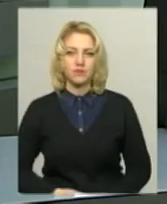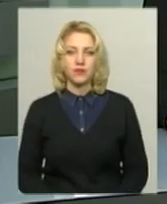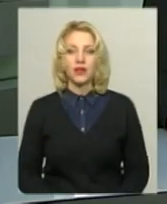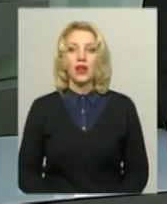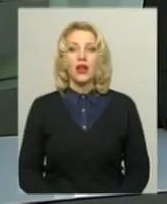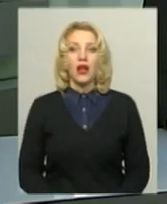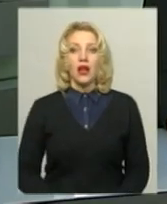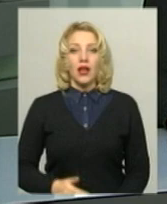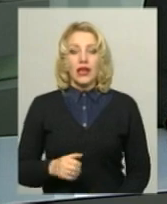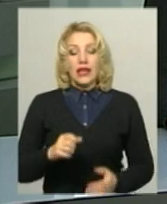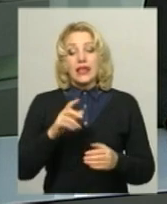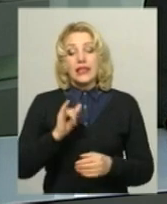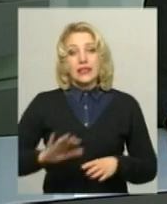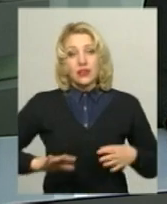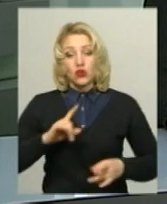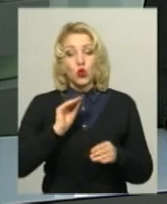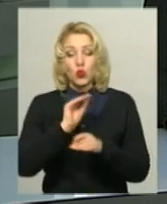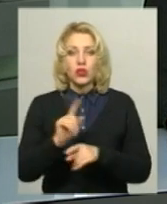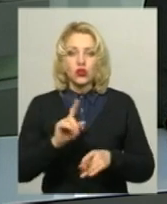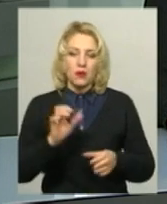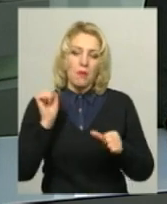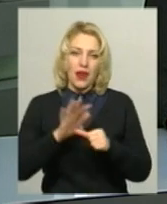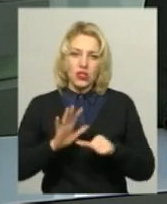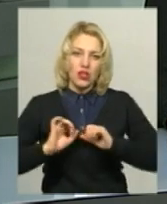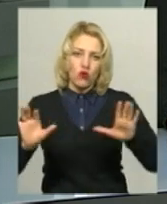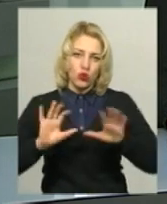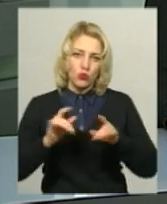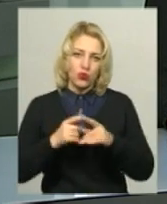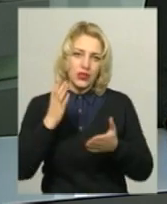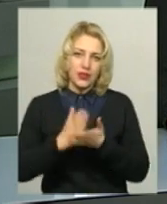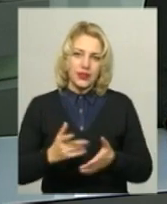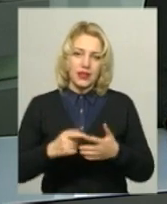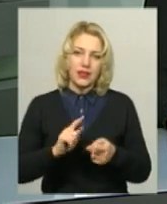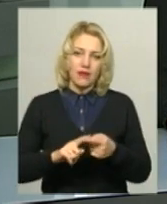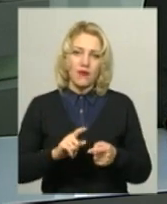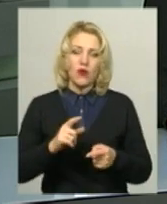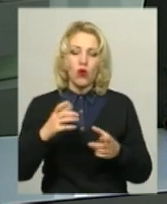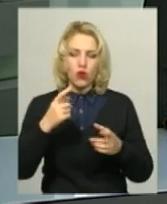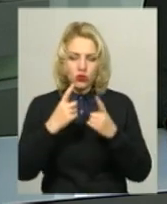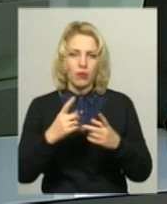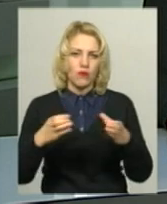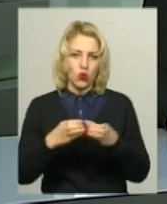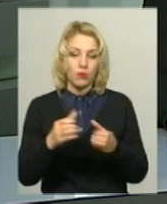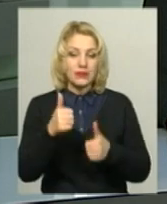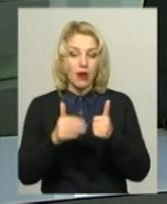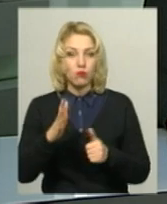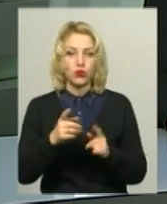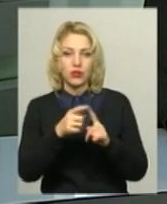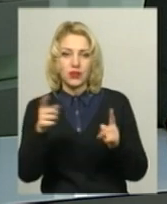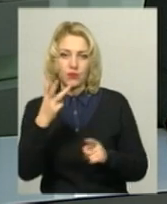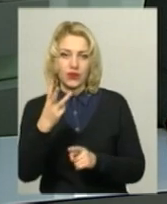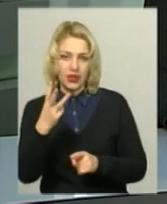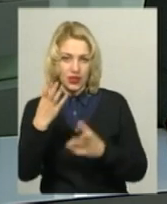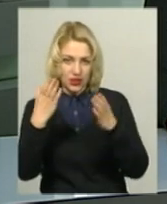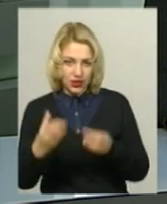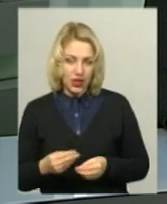Йозефа Слівінська додає, пляжний волейбол представляє з собою командну групу дві особи. Змагання триватимуть три дні. Розпочнуться вони